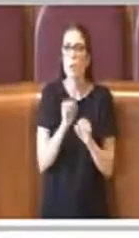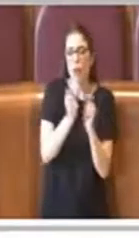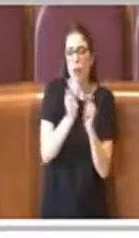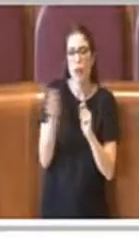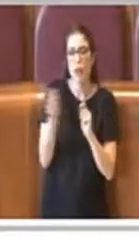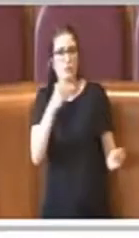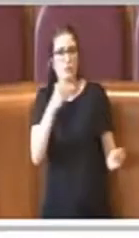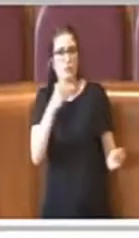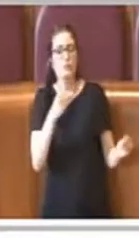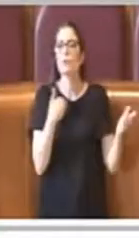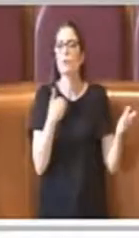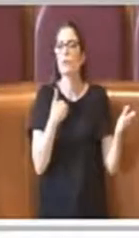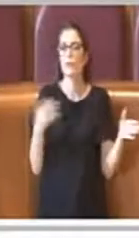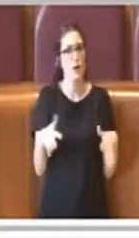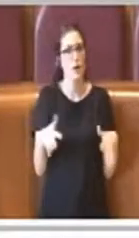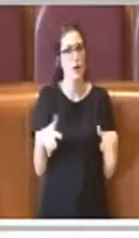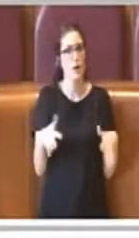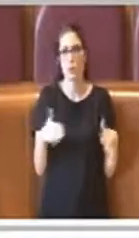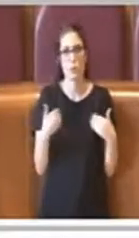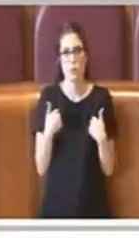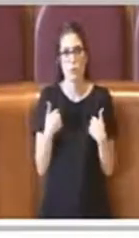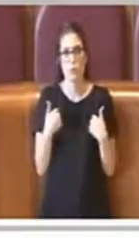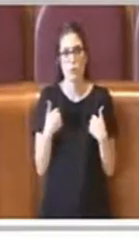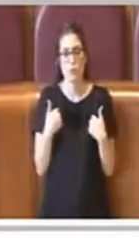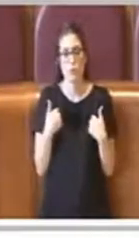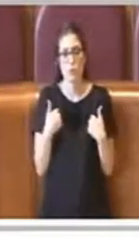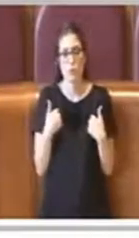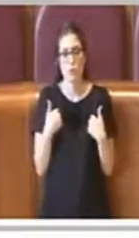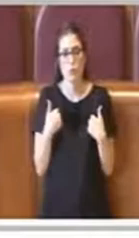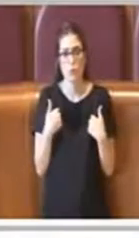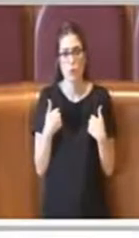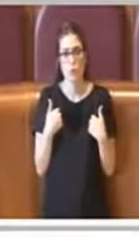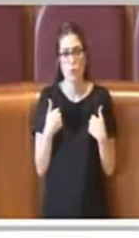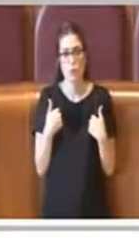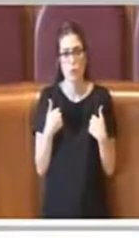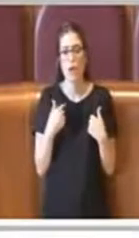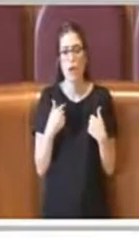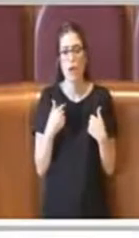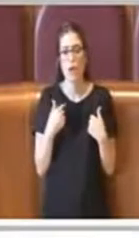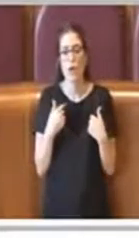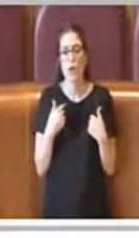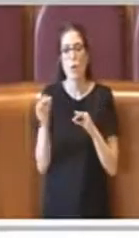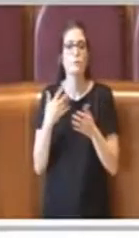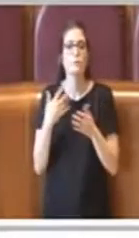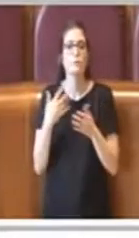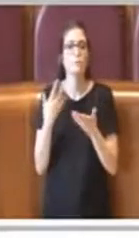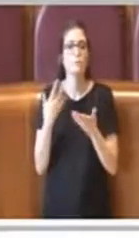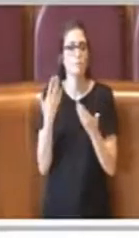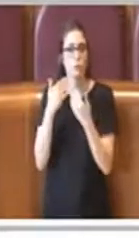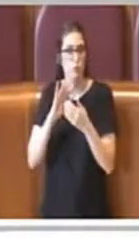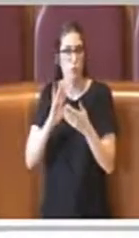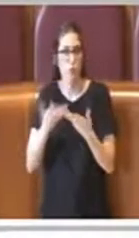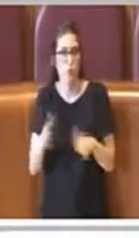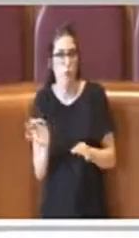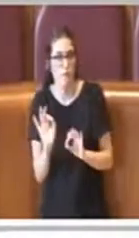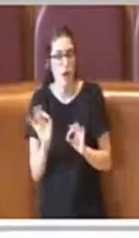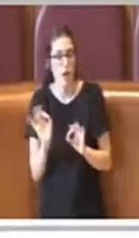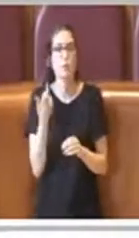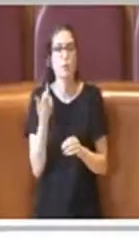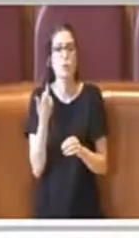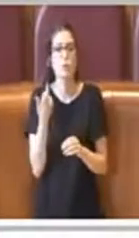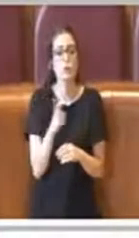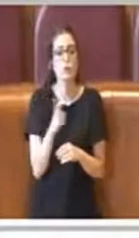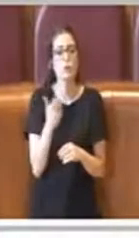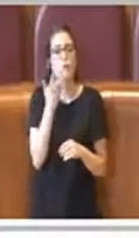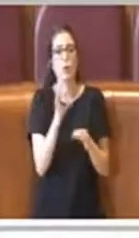che potevo includere, quello che potevo modificare, devo essere sincera, l'ho fatto, il resto chiaramente non l'ho fatto perché andavo